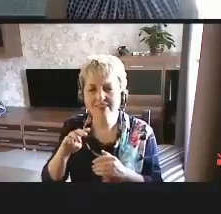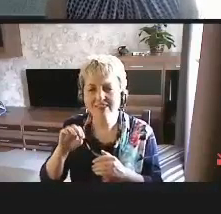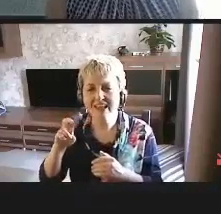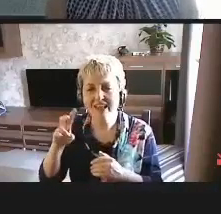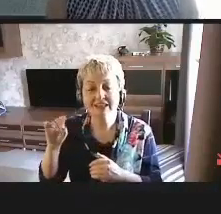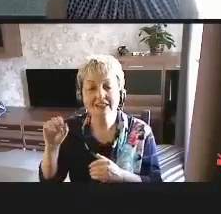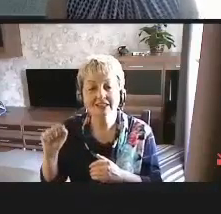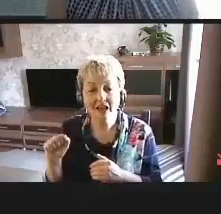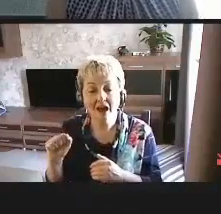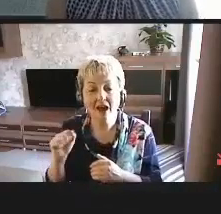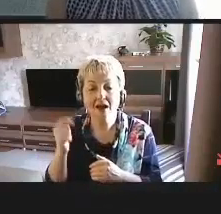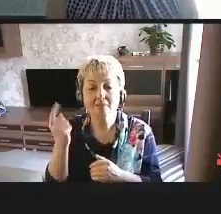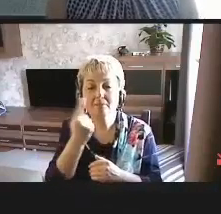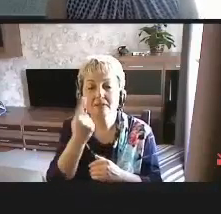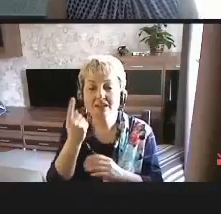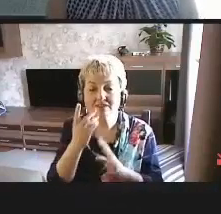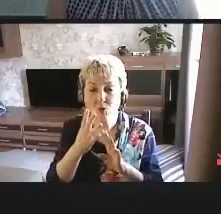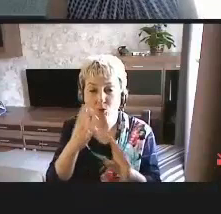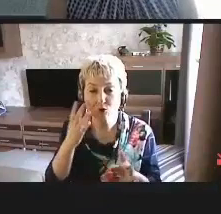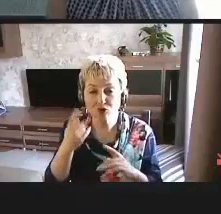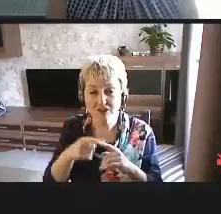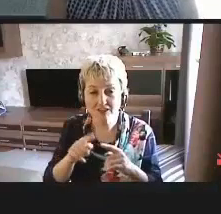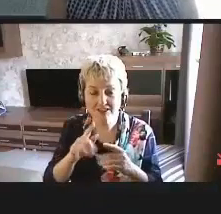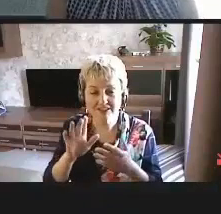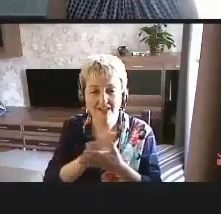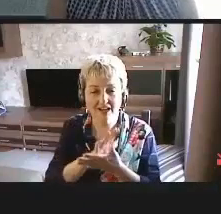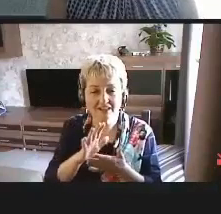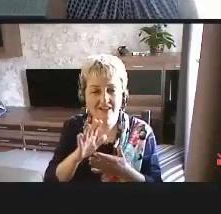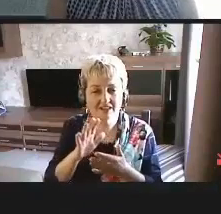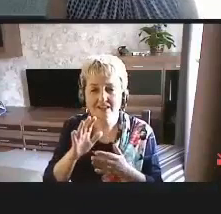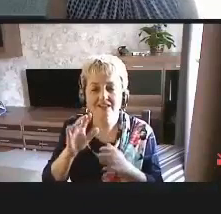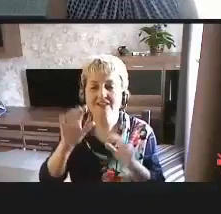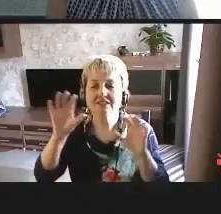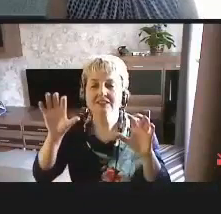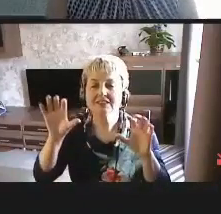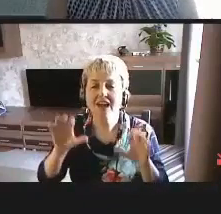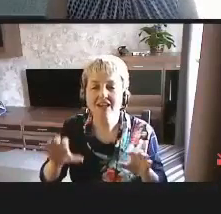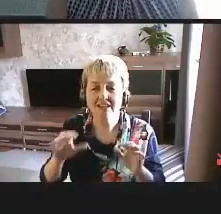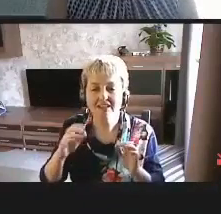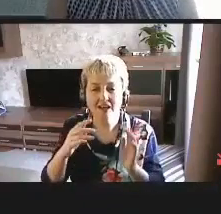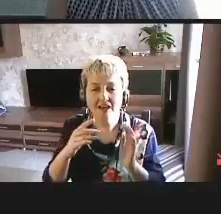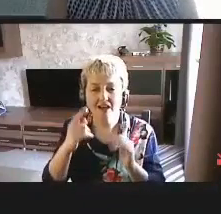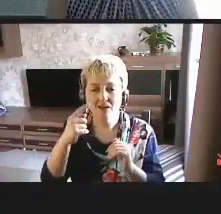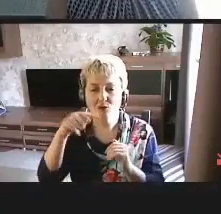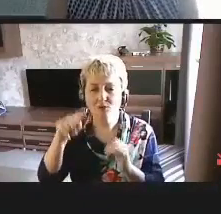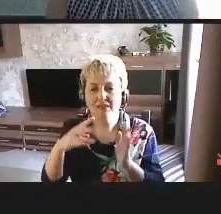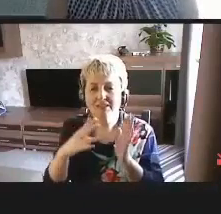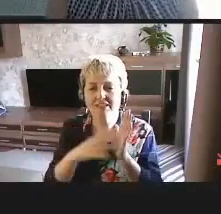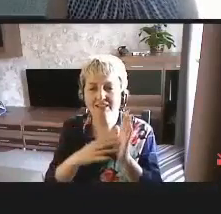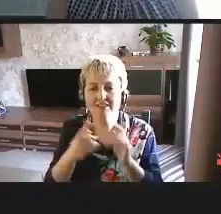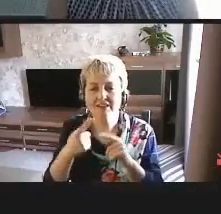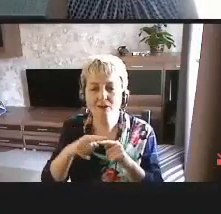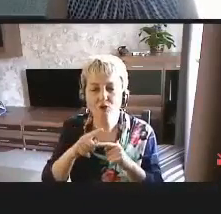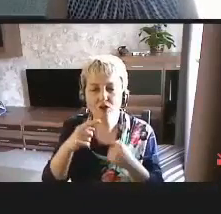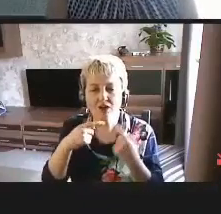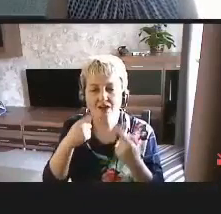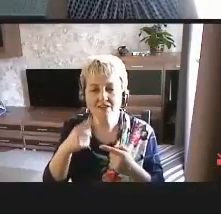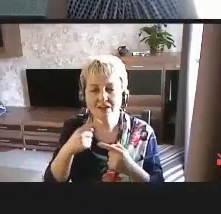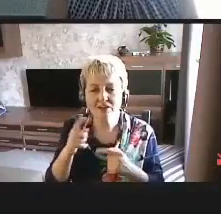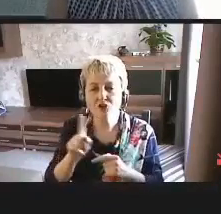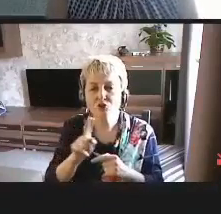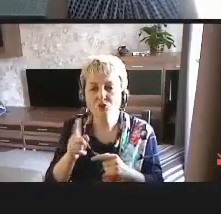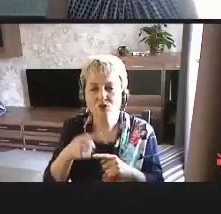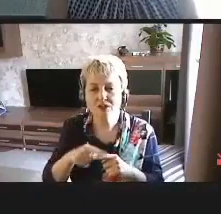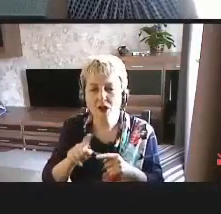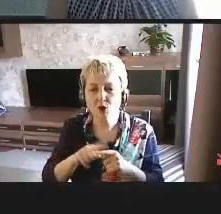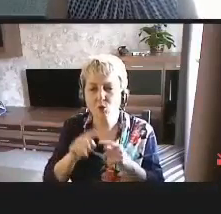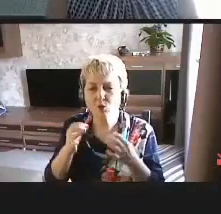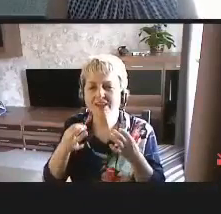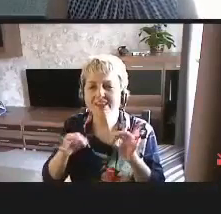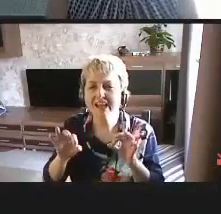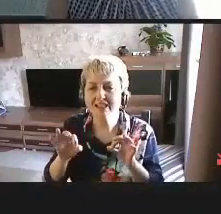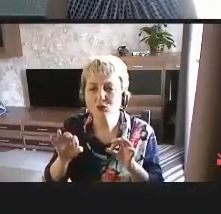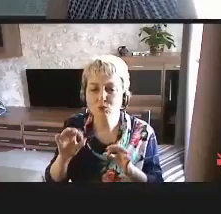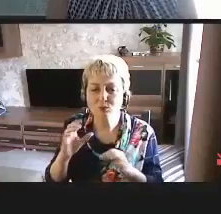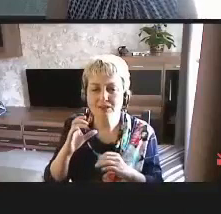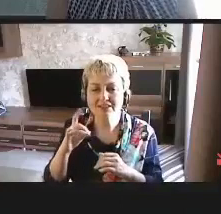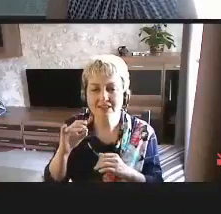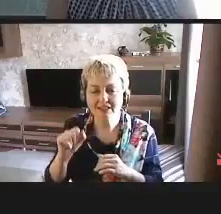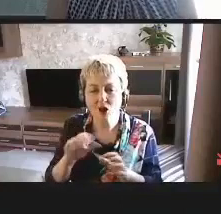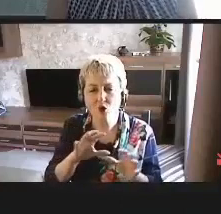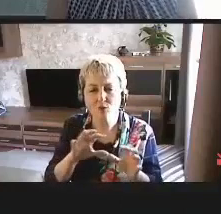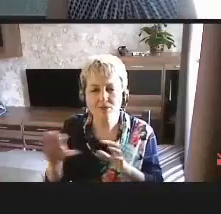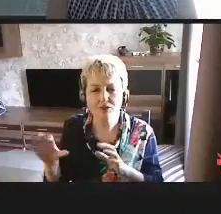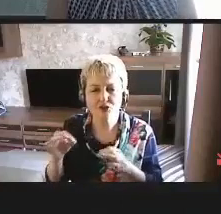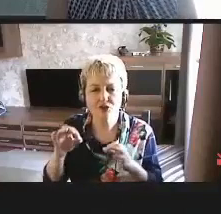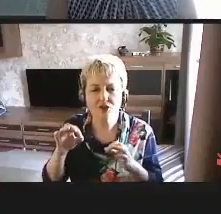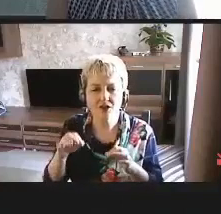В первую очередь, это статья 9, которая говорит о том, что, собственно, такое доступность, что это обеспечение